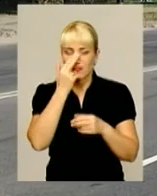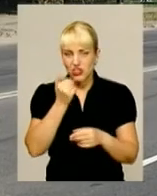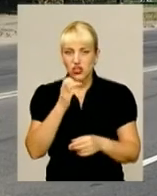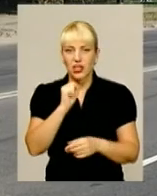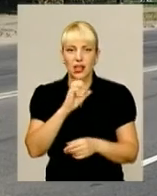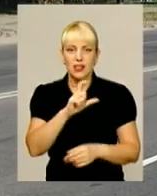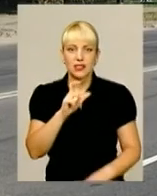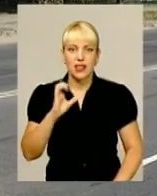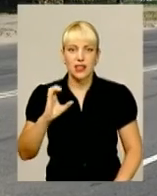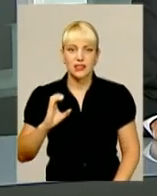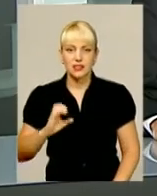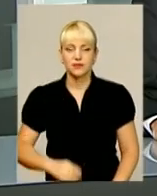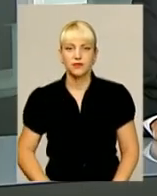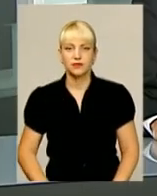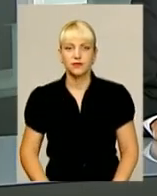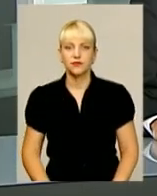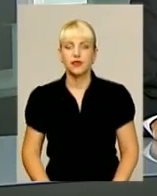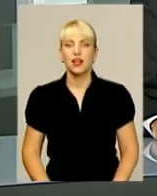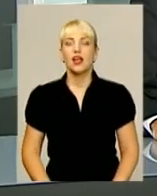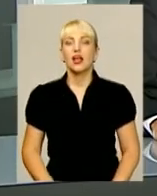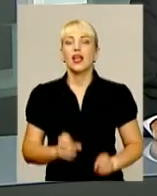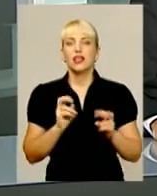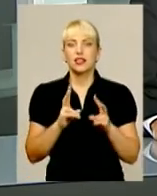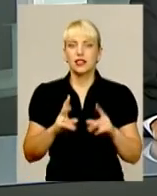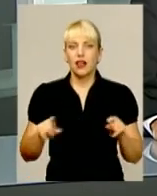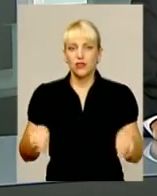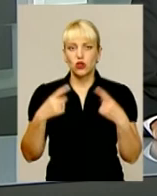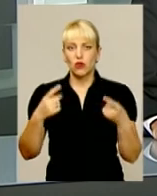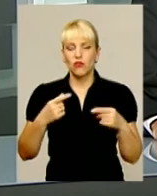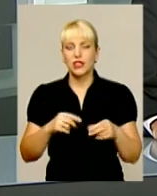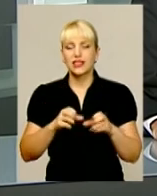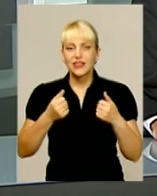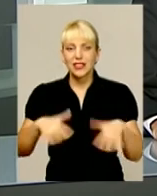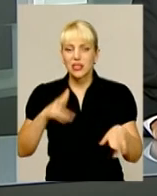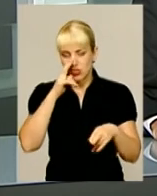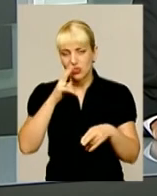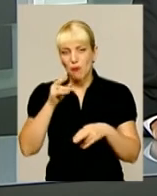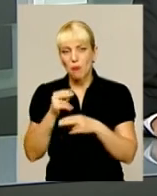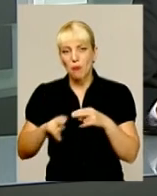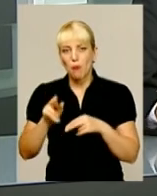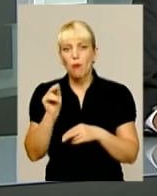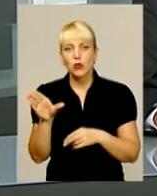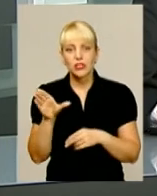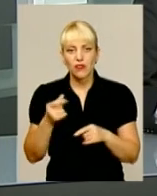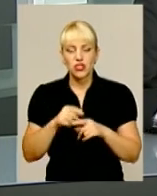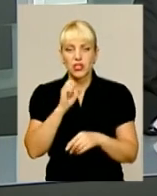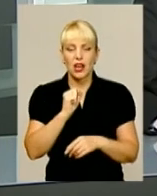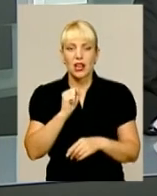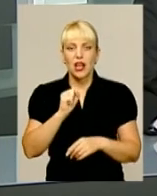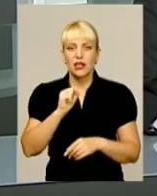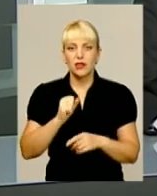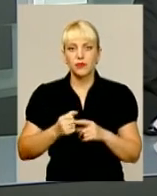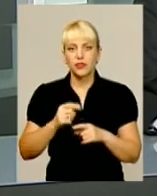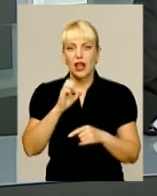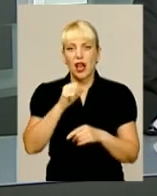для інформаційного випуску. Як відновити втрачене посвідчення учасникам бойових дій? Куди необхідно звертатися